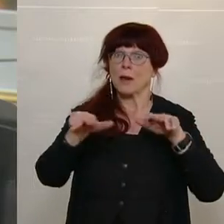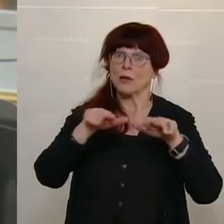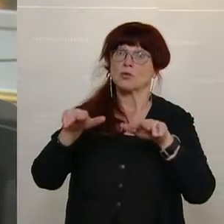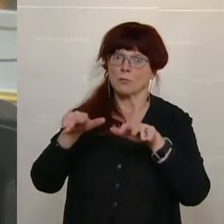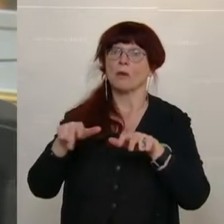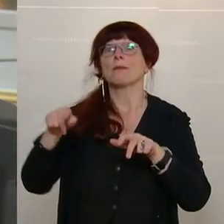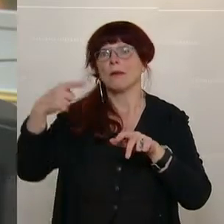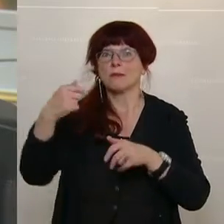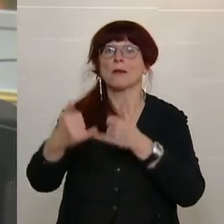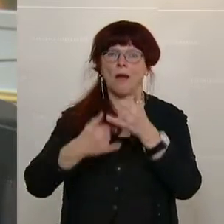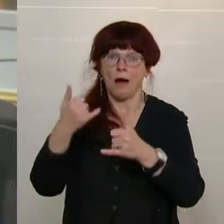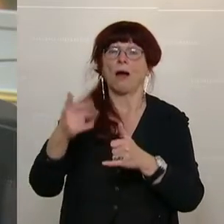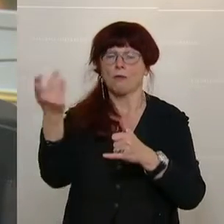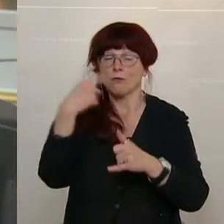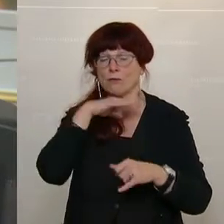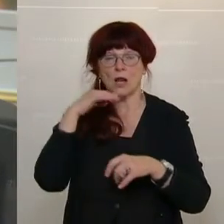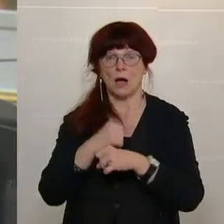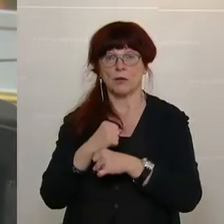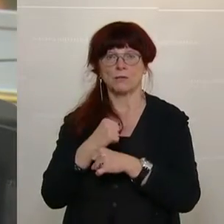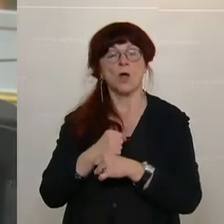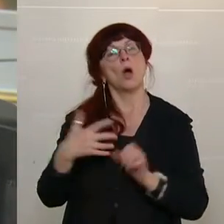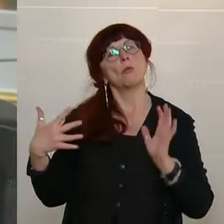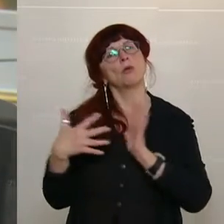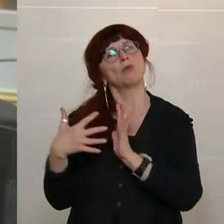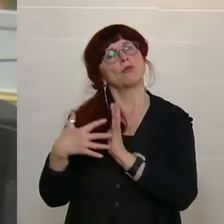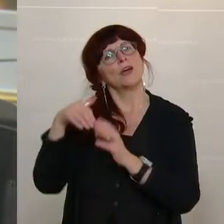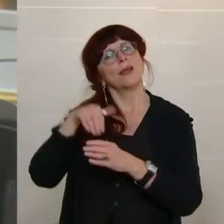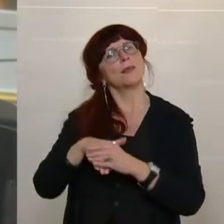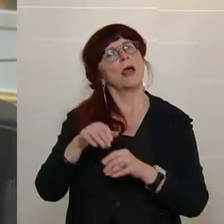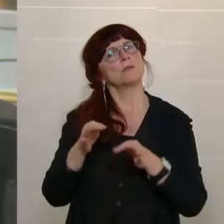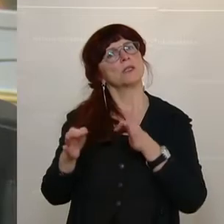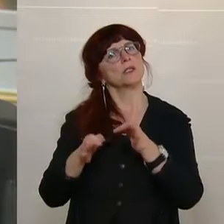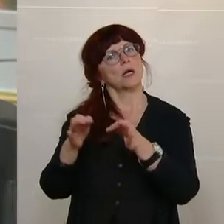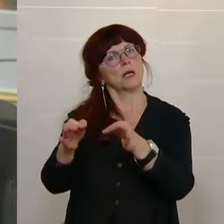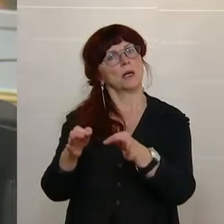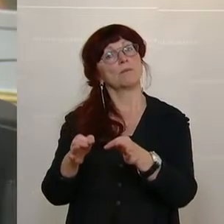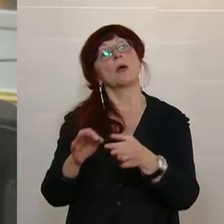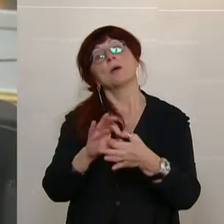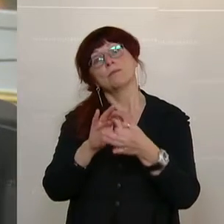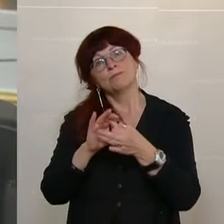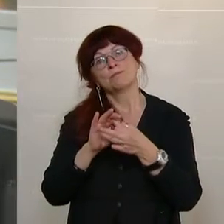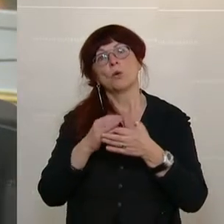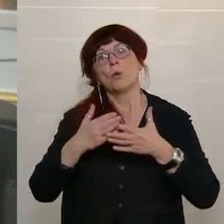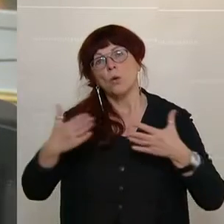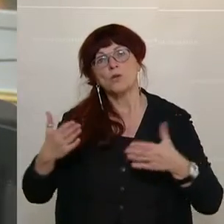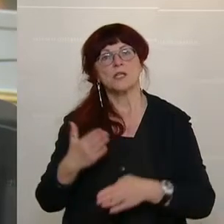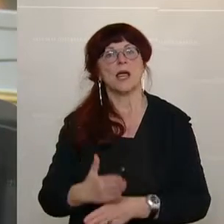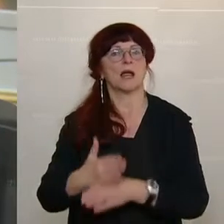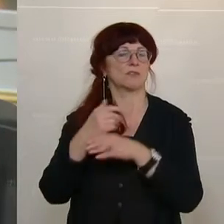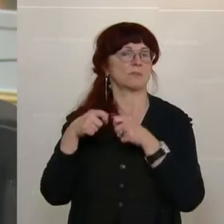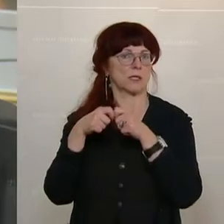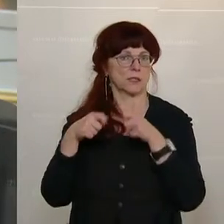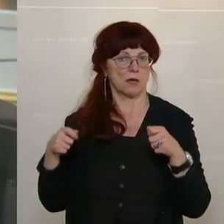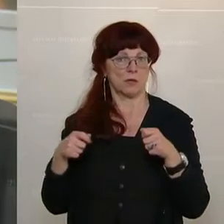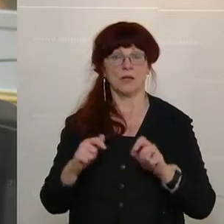Die Prüfungen, die wir in unserer Prüfstrategie haben, betreffen damit die großen Hilfsmaßnahmen, betreffen die